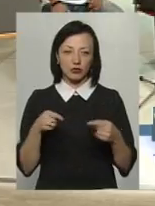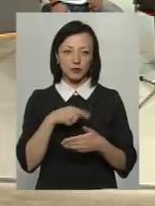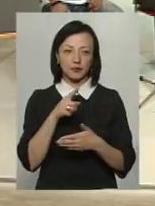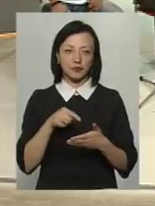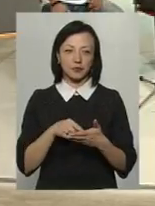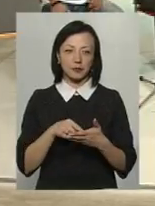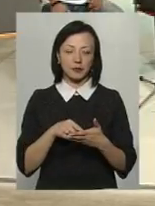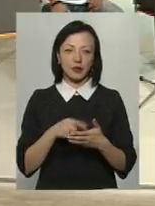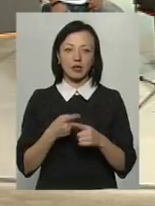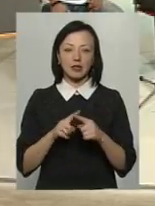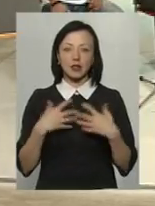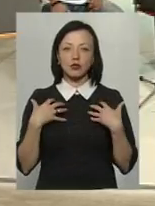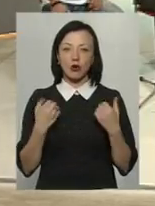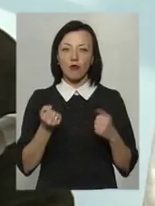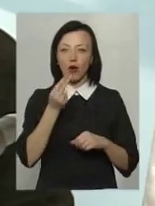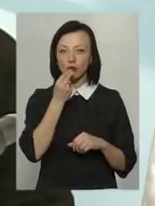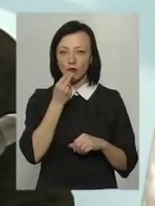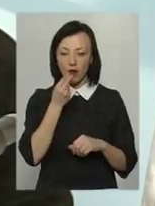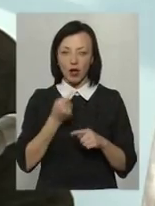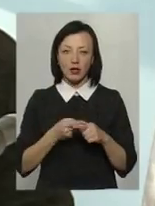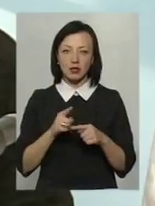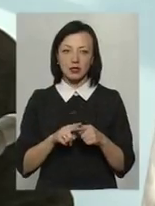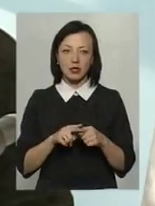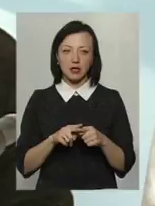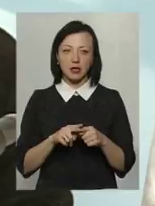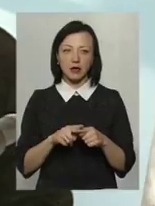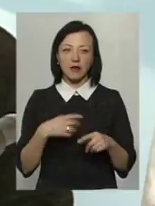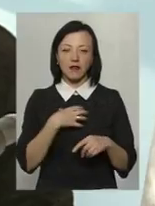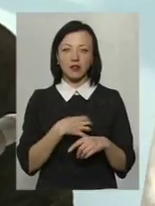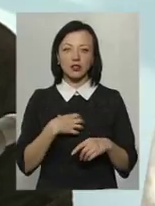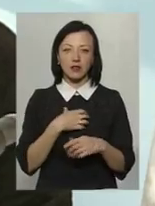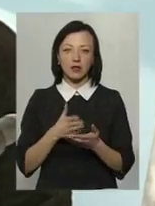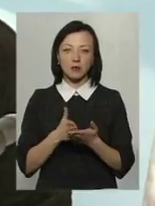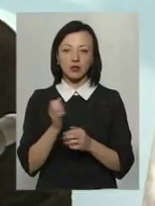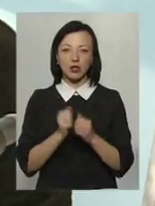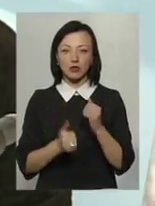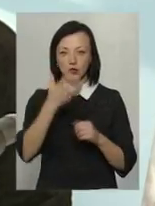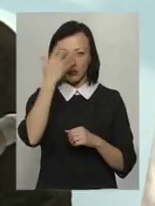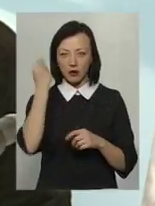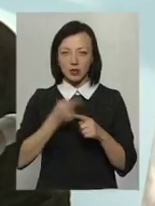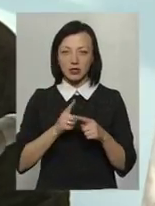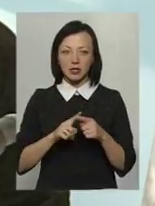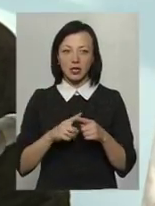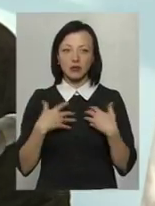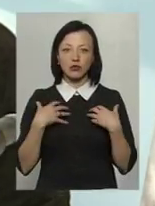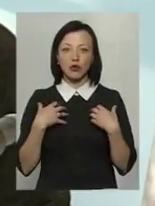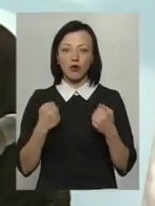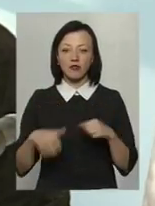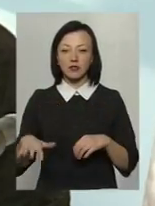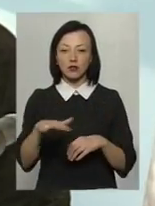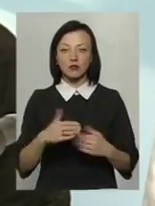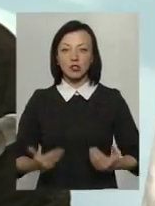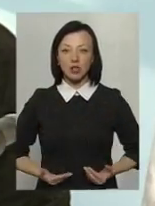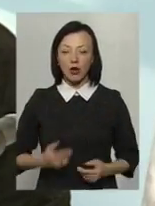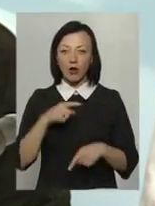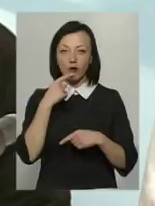Безумовно, це здорове харчування. Це ще такий важливий аспект, про який часто забувають – це здорове середовище життя. Якщо ми